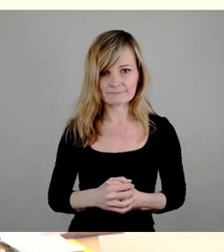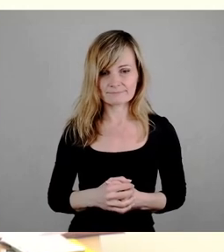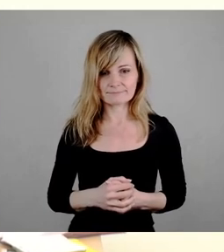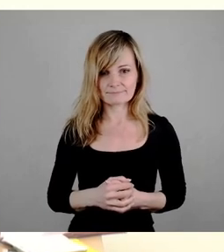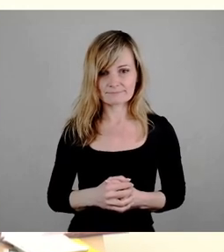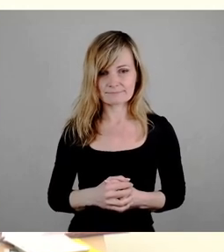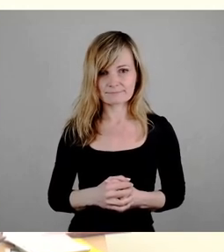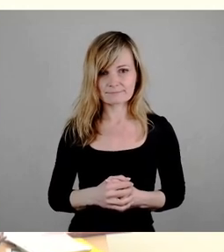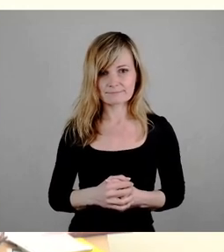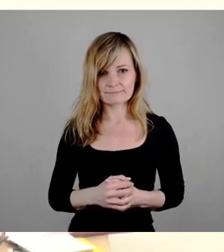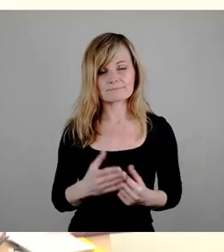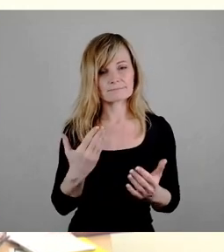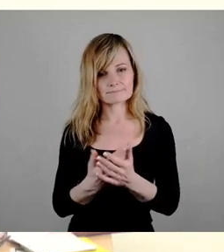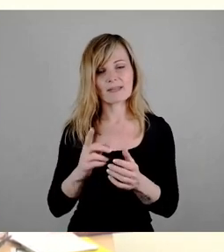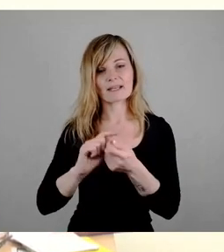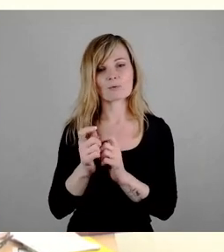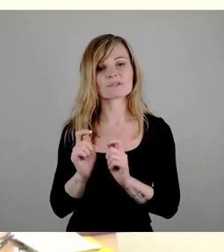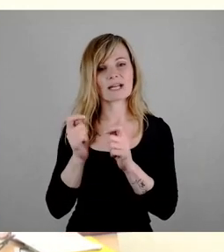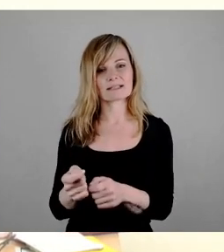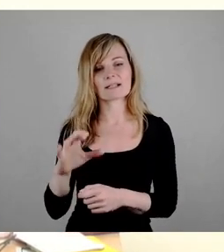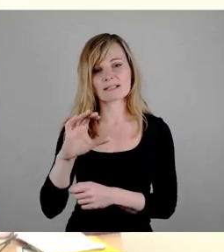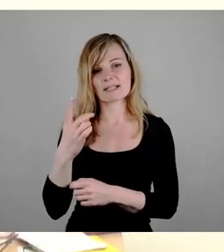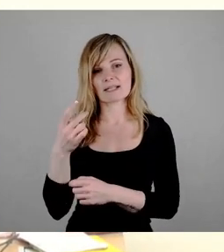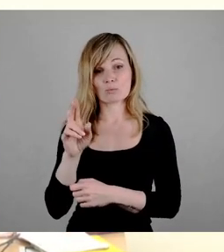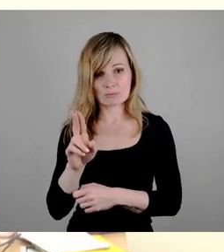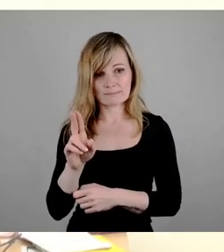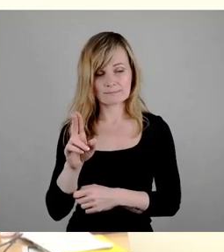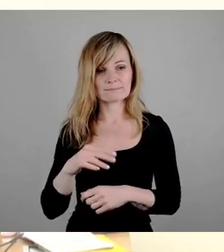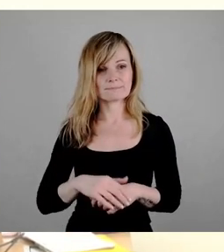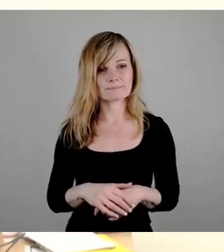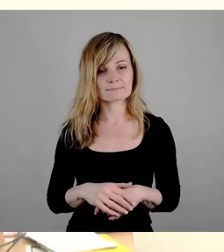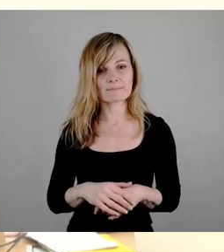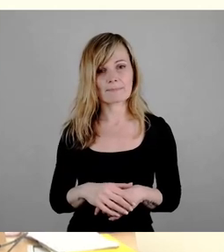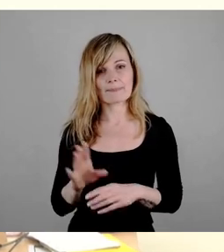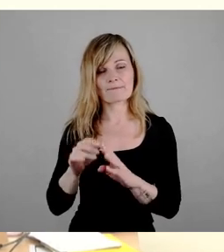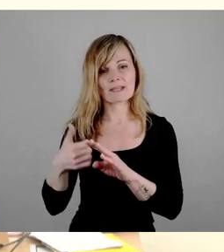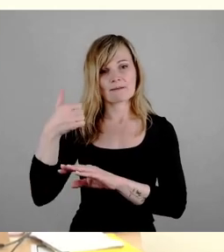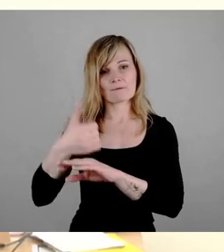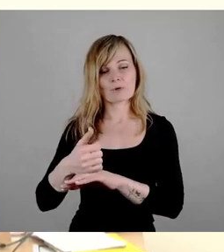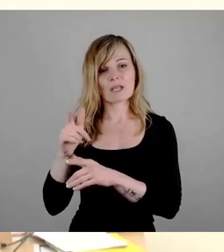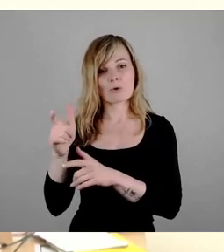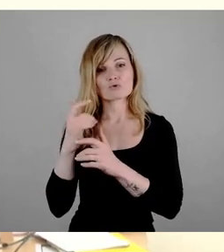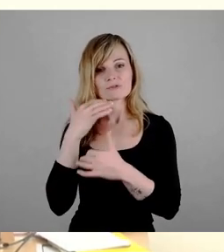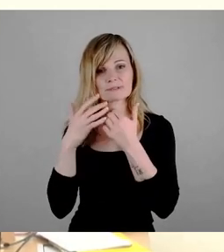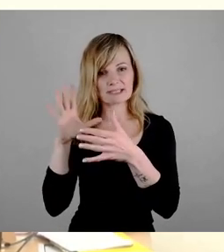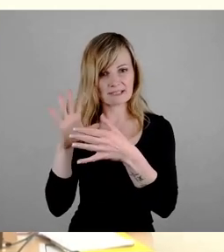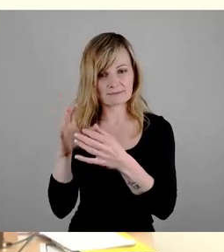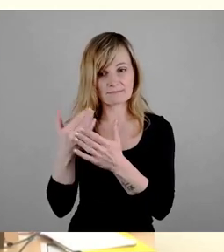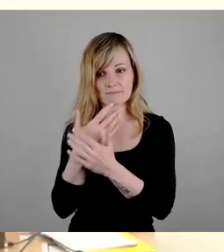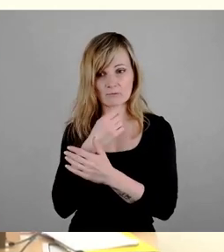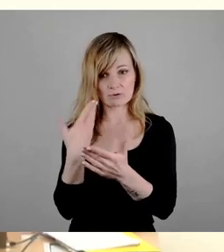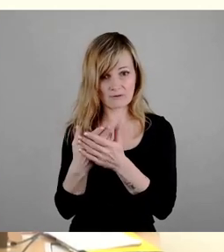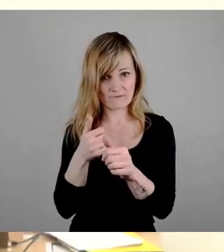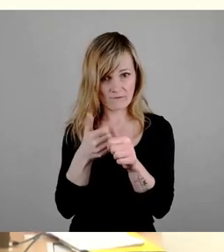Änderungsantrag CDU mit zum Väterführenden Ausschussbericht. Wer dem folgen möchte,